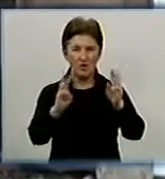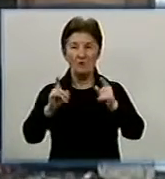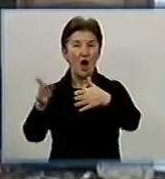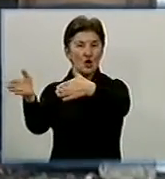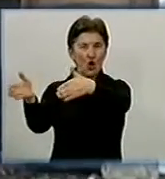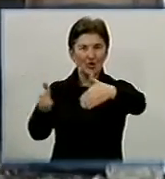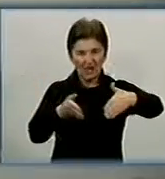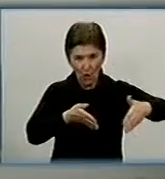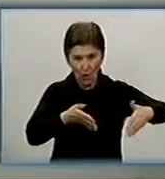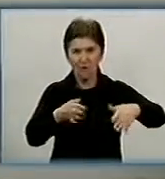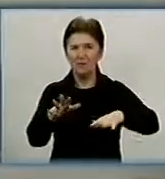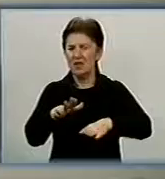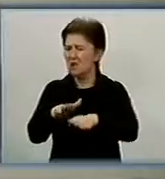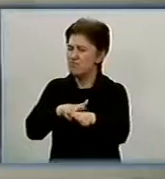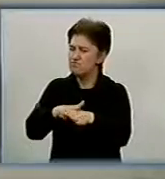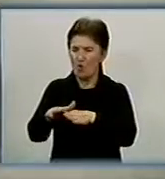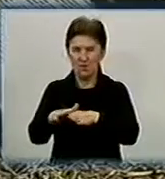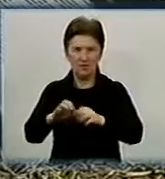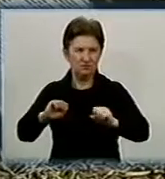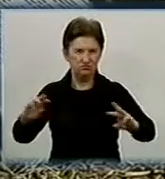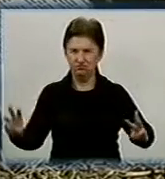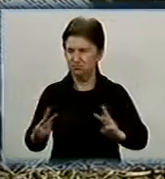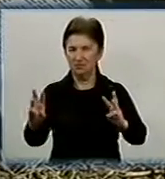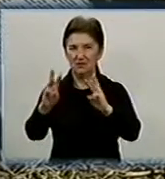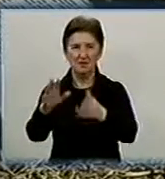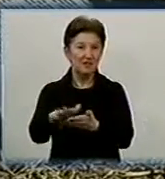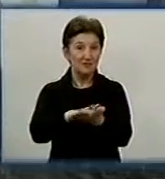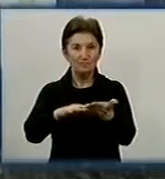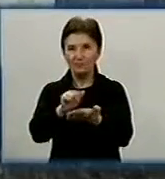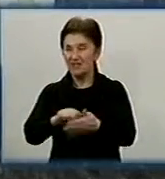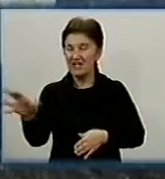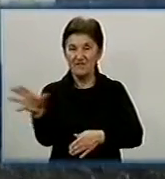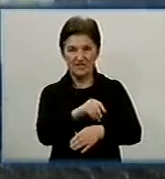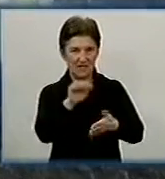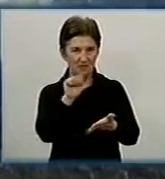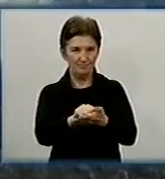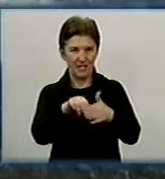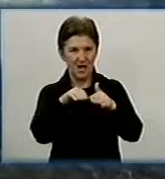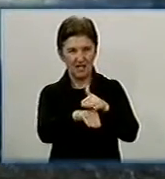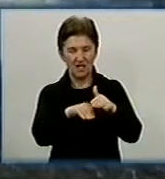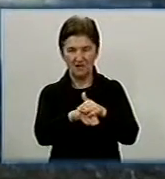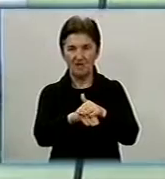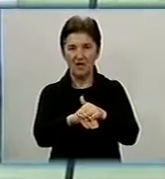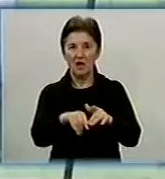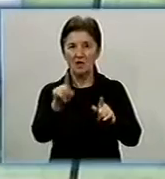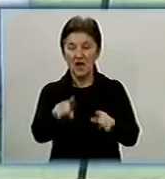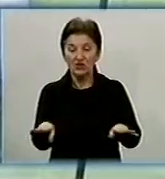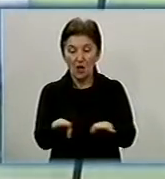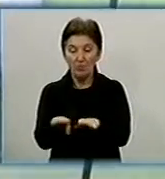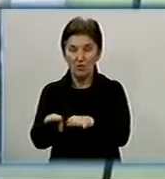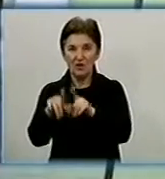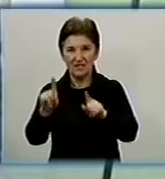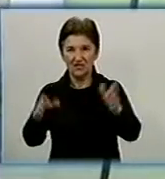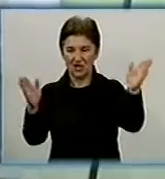задимлений. Пожежа повністю паралізувала роботу селищної ради. Згоріли практично всі архіви. Температуру полум'я не витримали навіть сейфи.